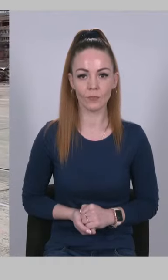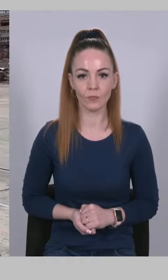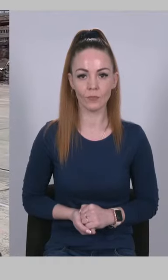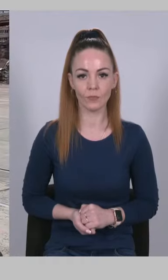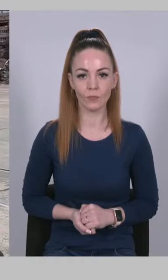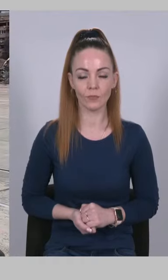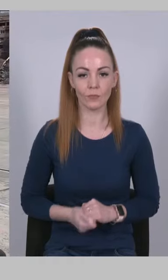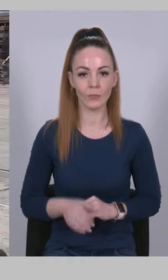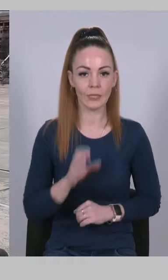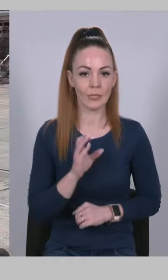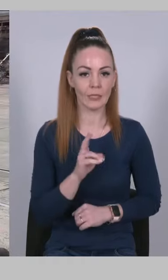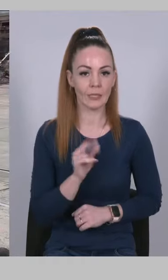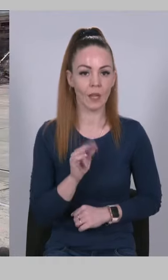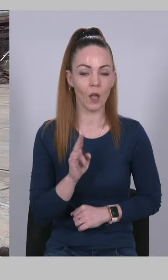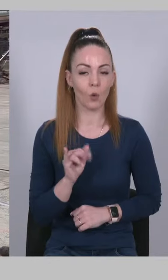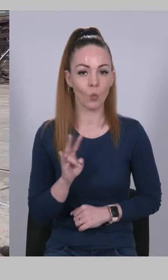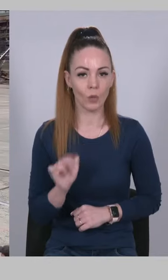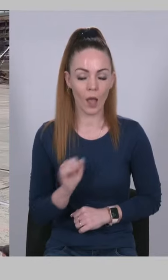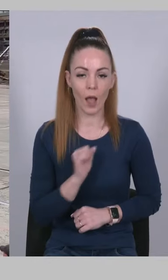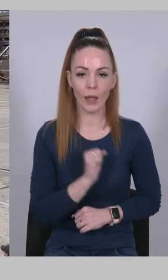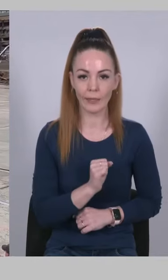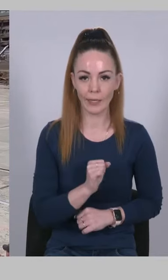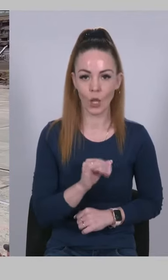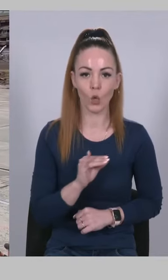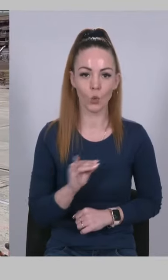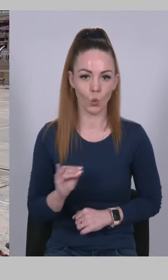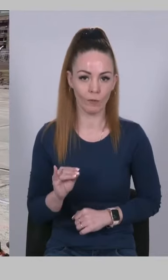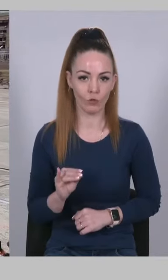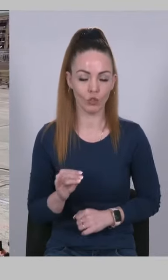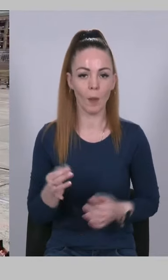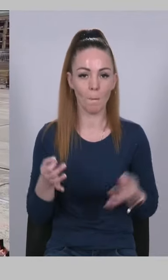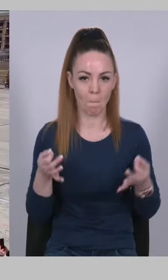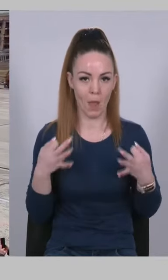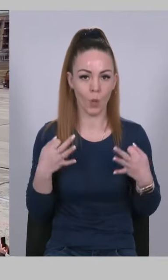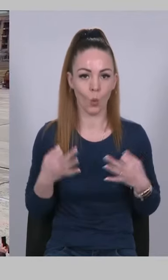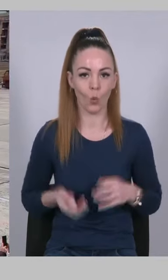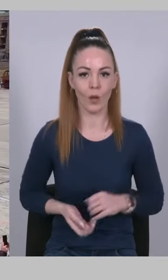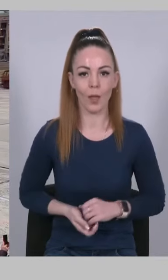Схакуна Андрея Юрьевича, майора.